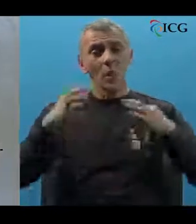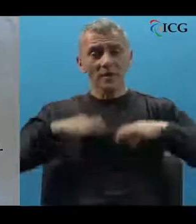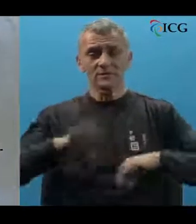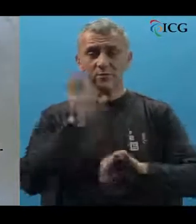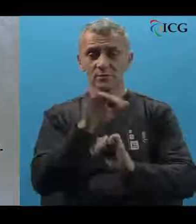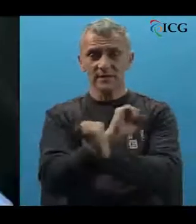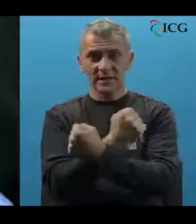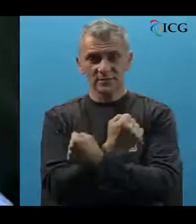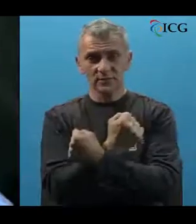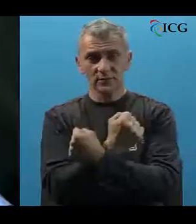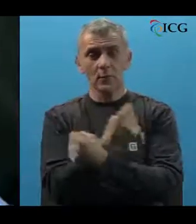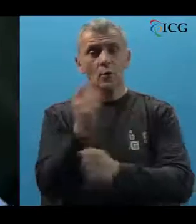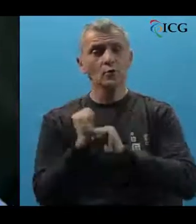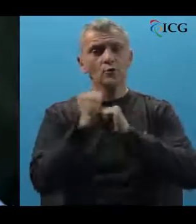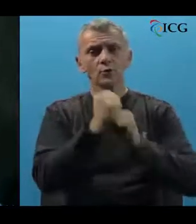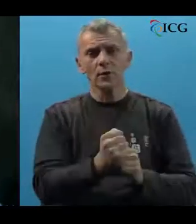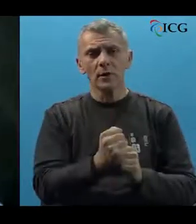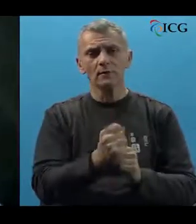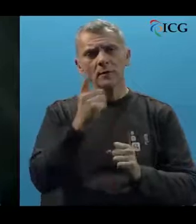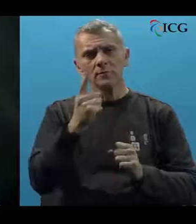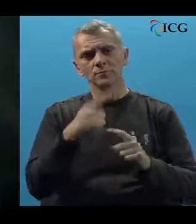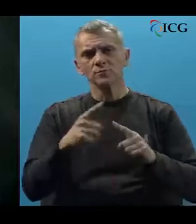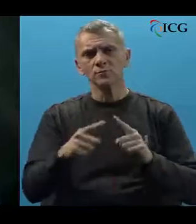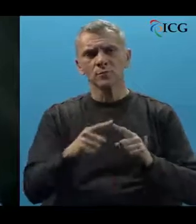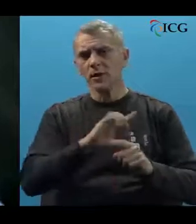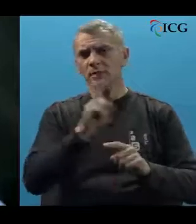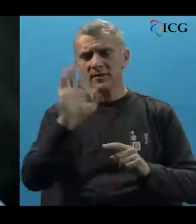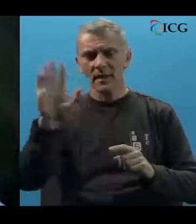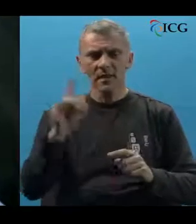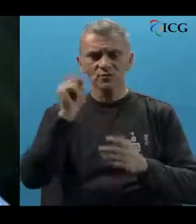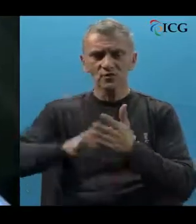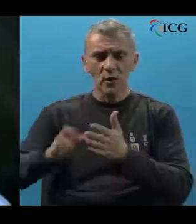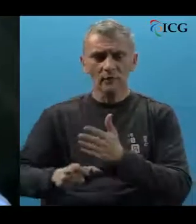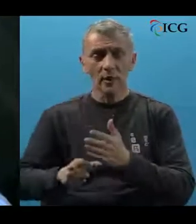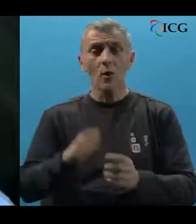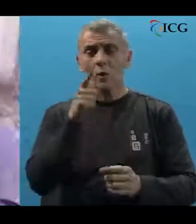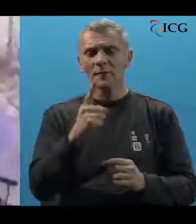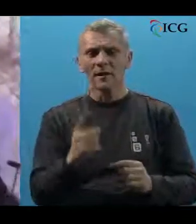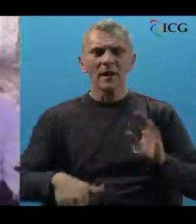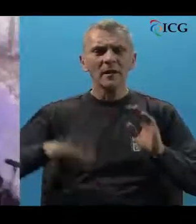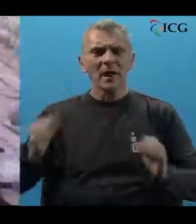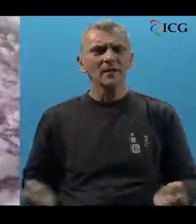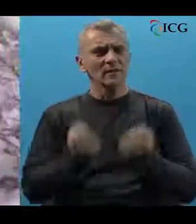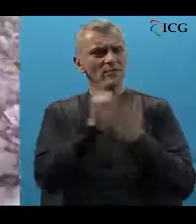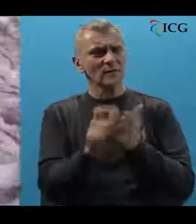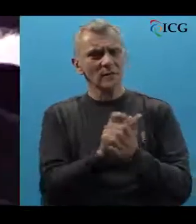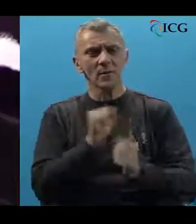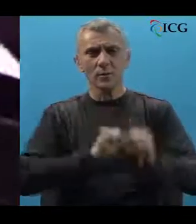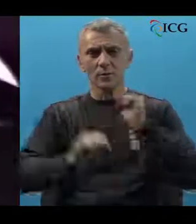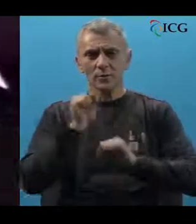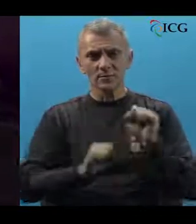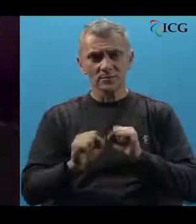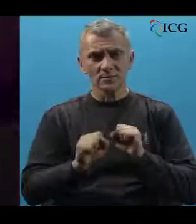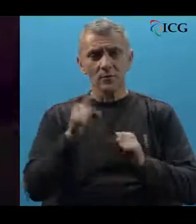iako je presjedništvo Bosne i Hercegovine tada donijelo aboliciju za sve njene pripadnike. U tom jednom od najtežih perioda